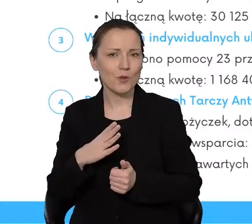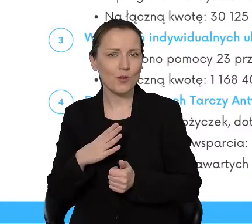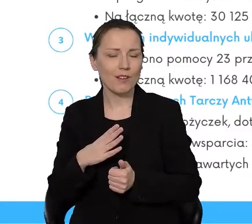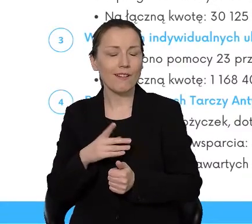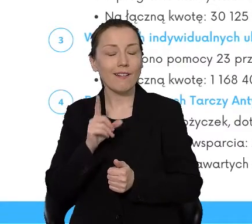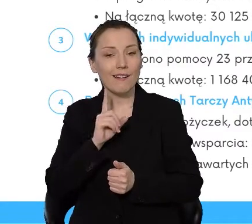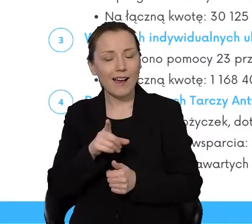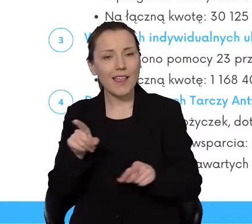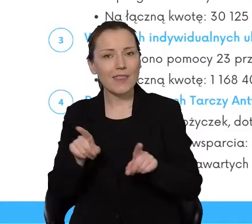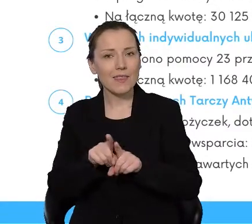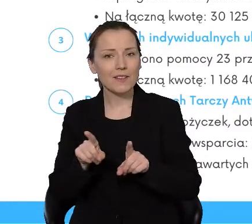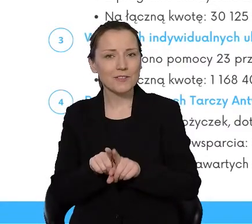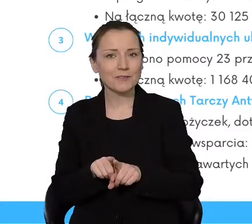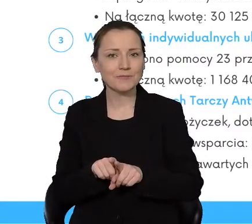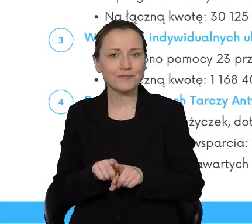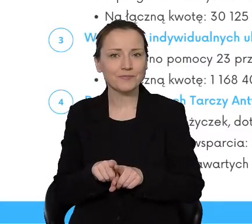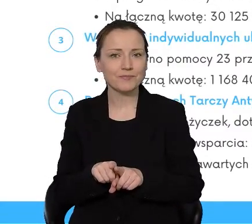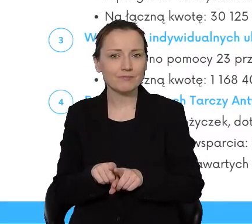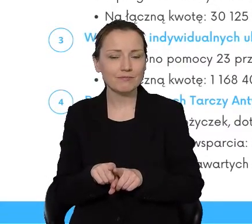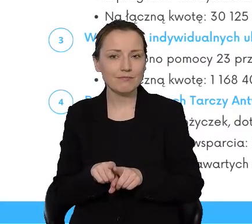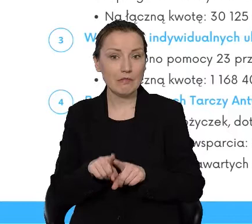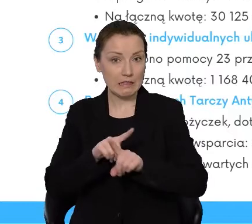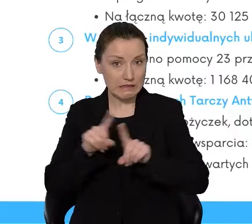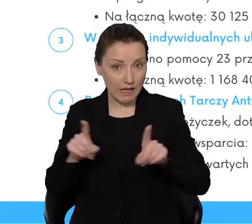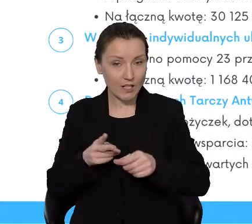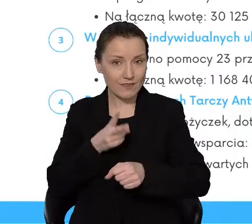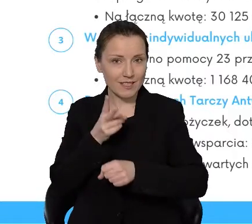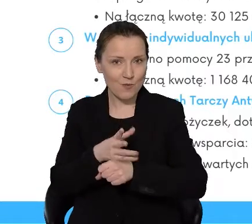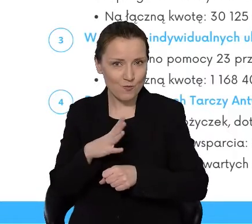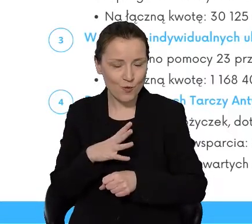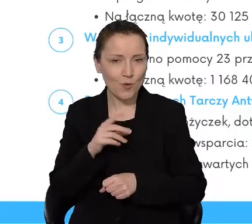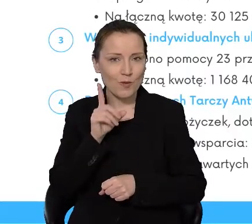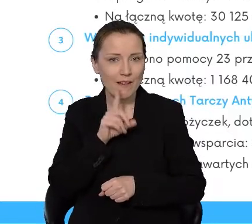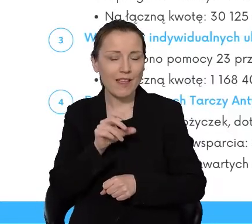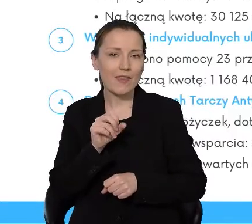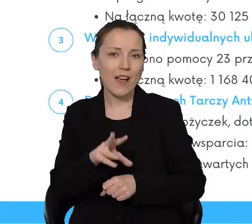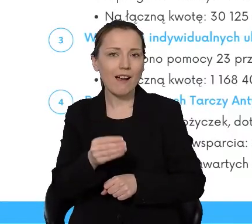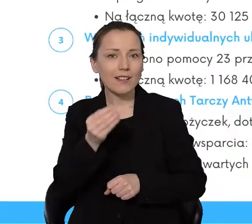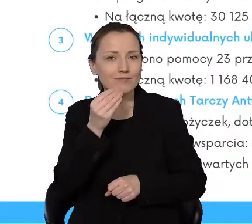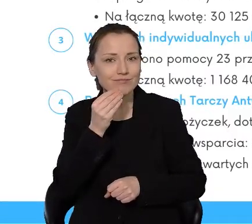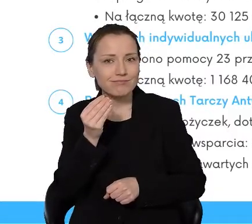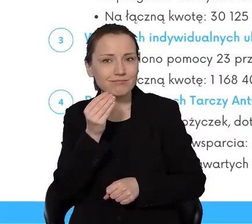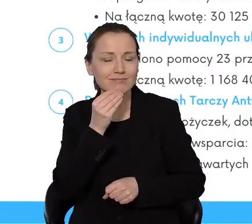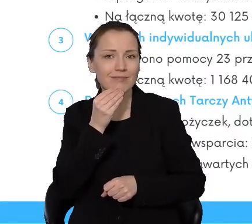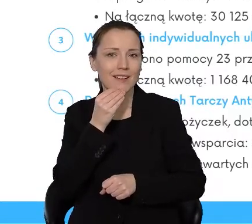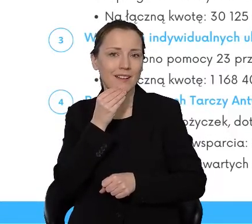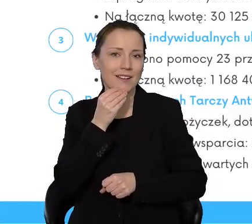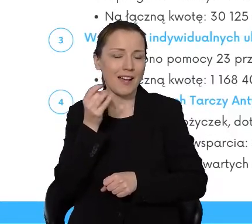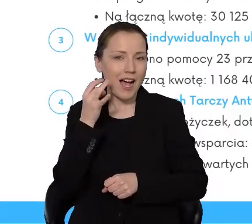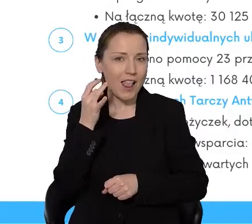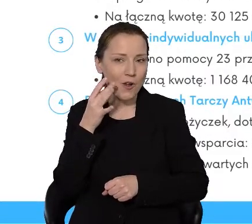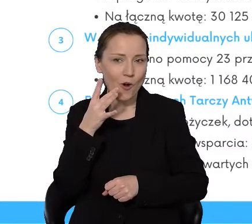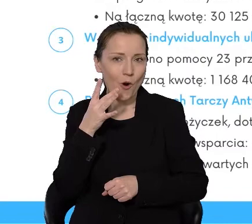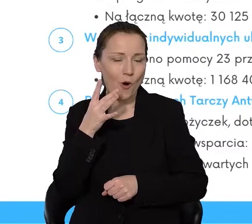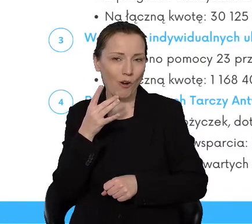przecież zakaz nie tylko wstępu do lokali, ale także na przykład konsumpcji alkoholu w lokalach. W związku z tym